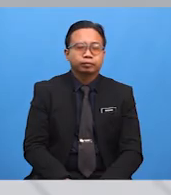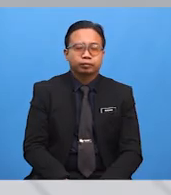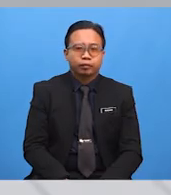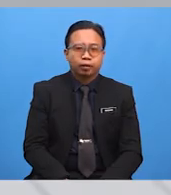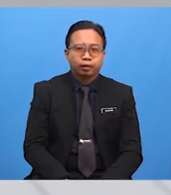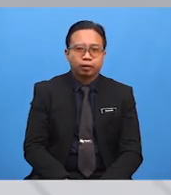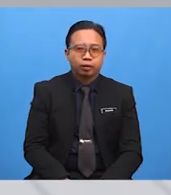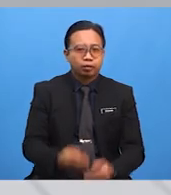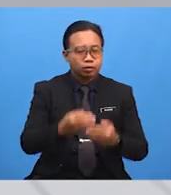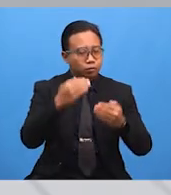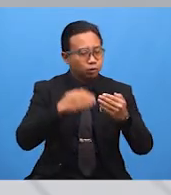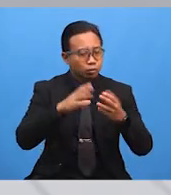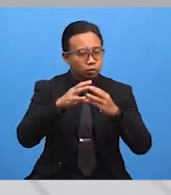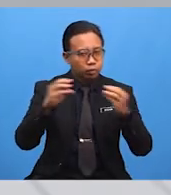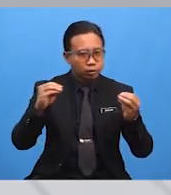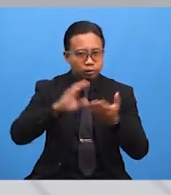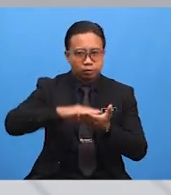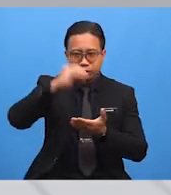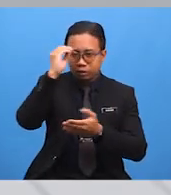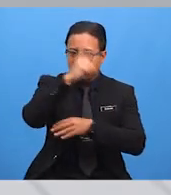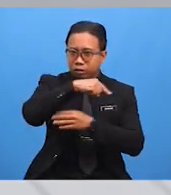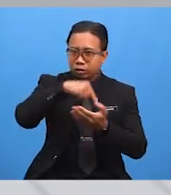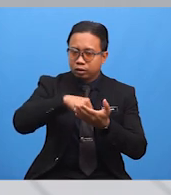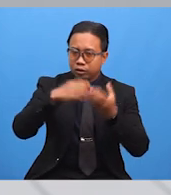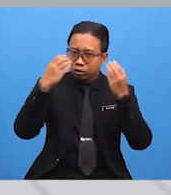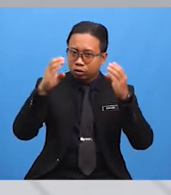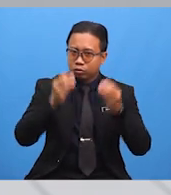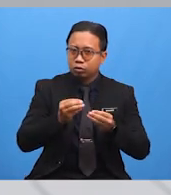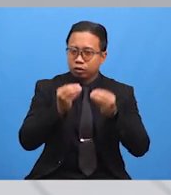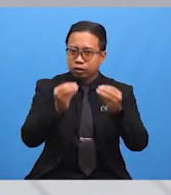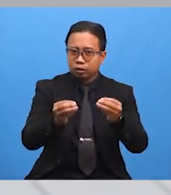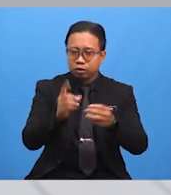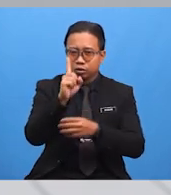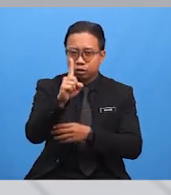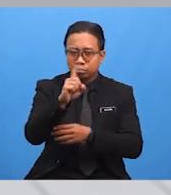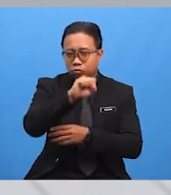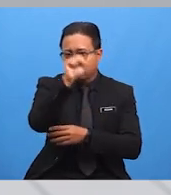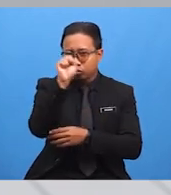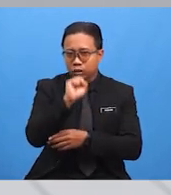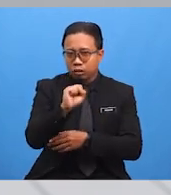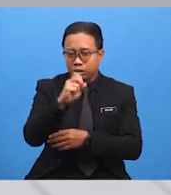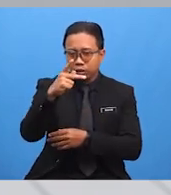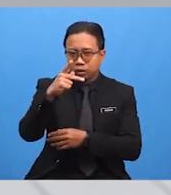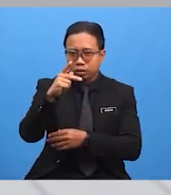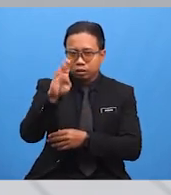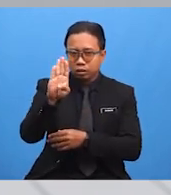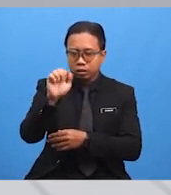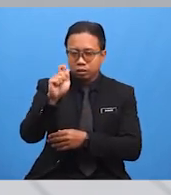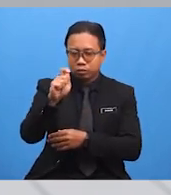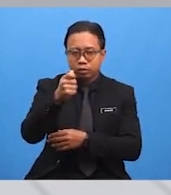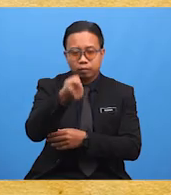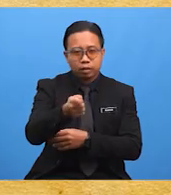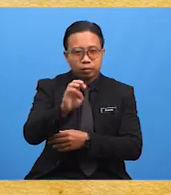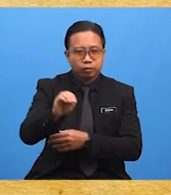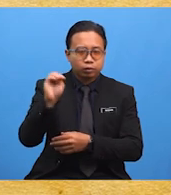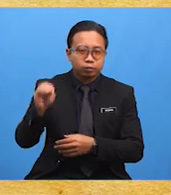sebelum mengakhiri pelajaran hari ini, cikgu ingin memberikan satu soalan kebat kepada murid-murid.